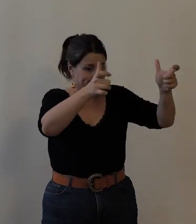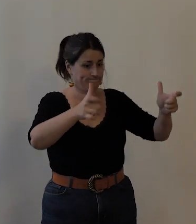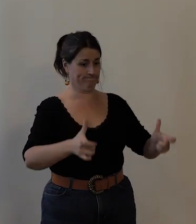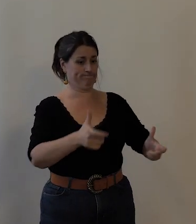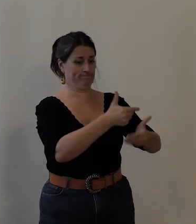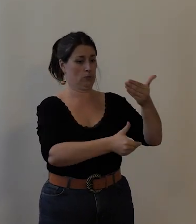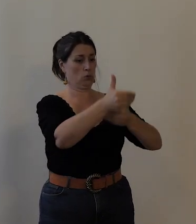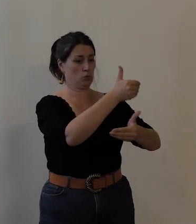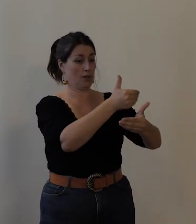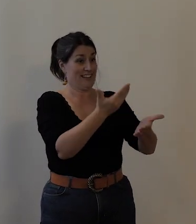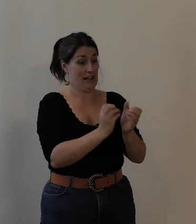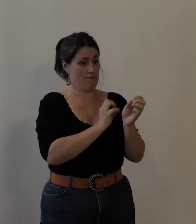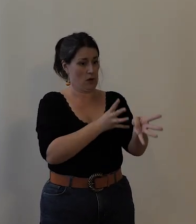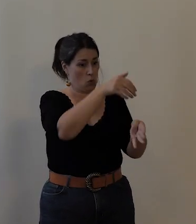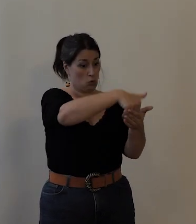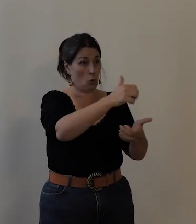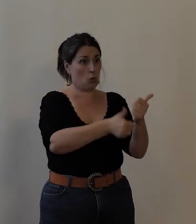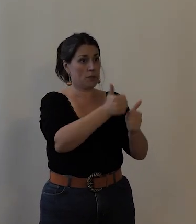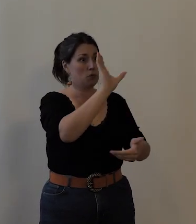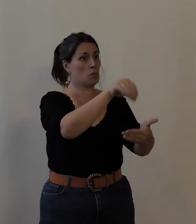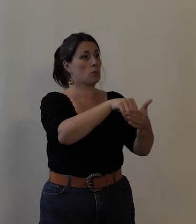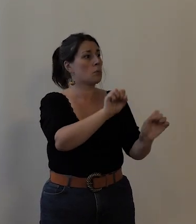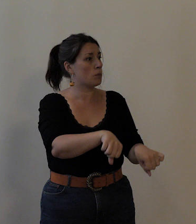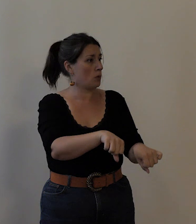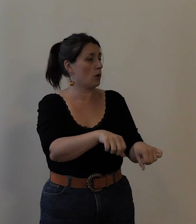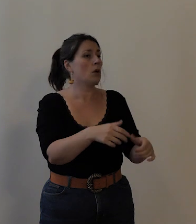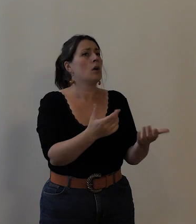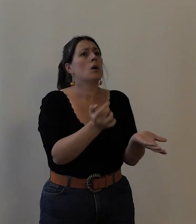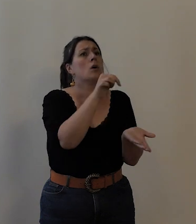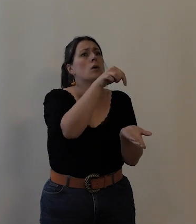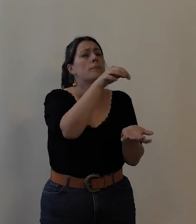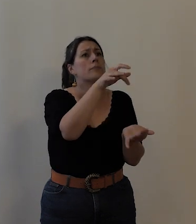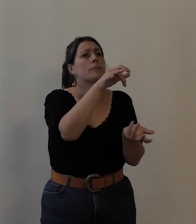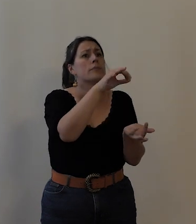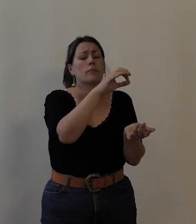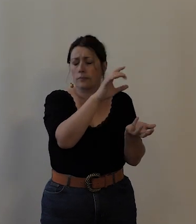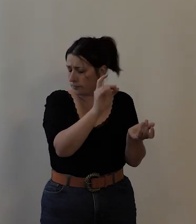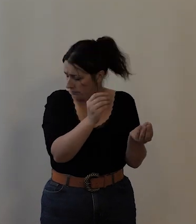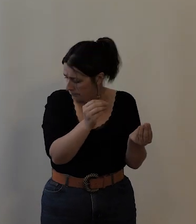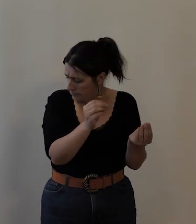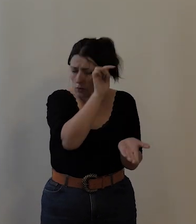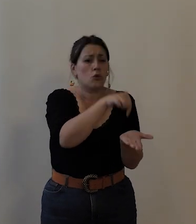sera dédiée à ces compétitions, dont la première des enceintes apparaîtra à